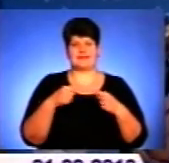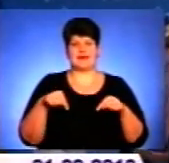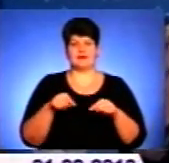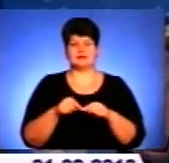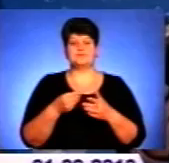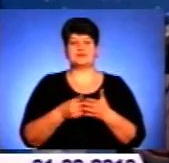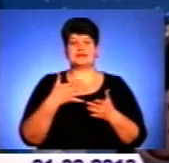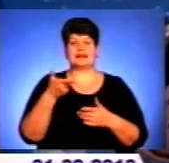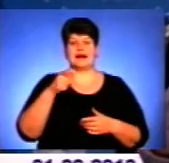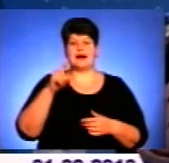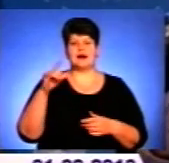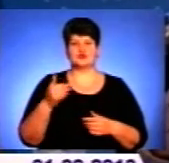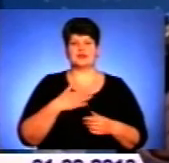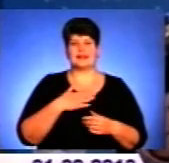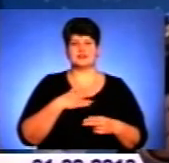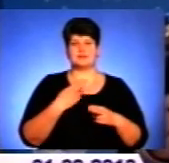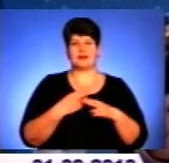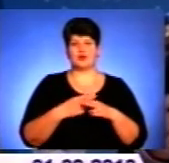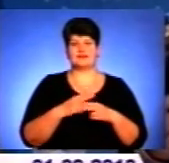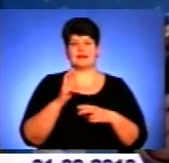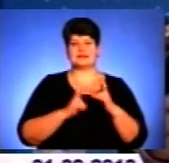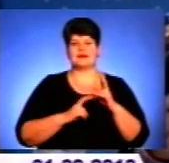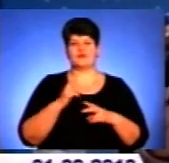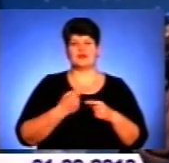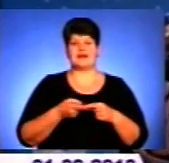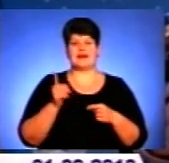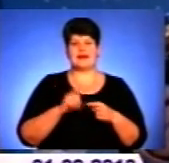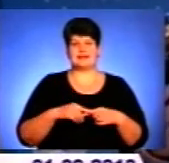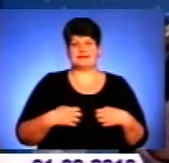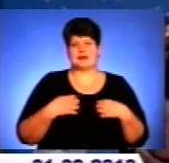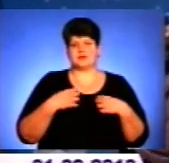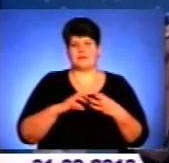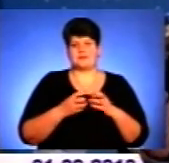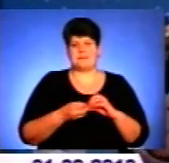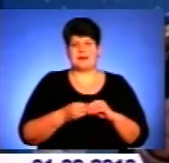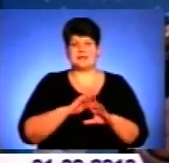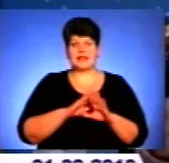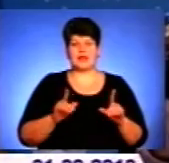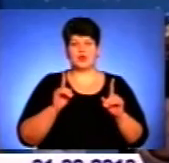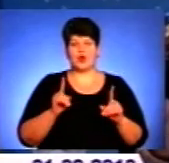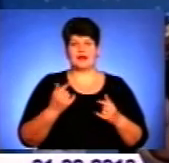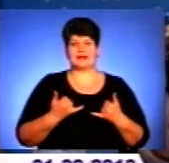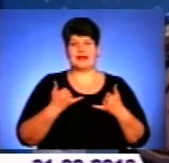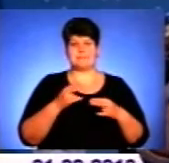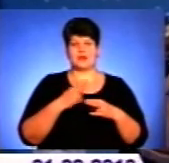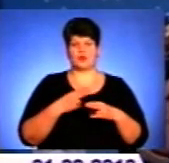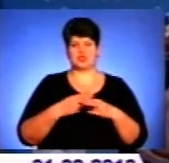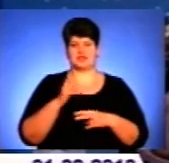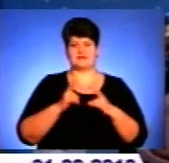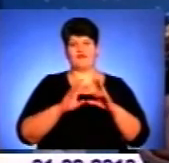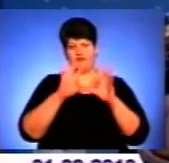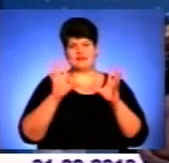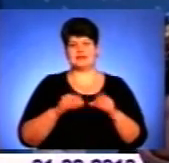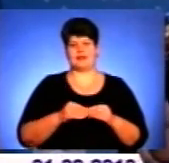газу для наших металургійських заводів – це страшна проблема. Але не тільки для металургійських заводів, в цілому для